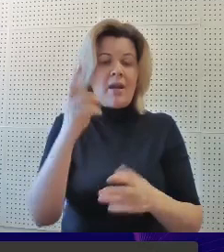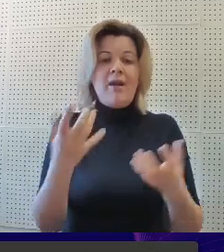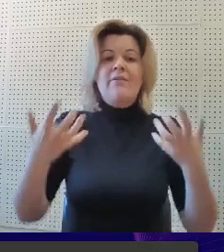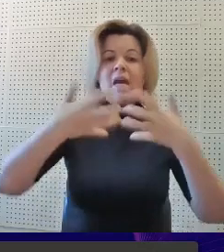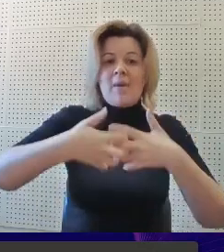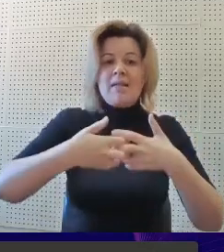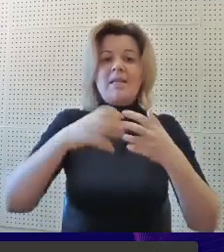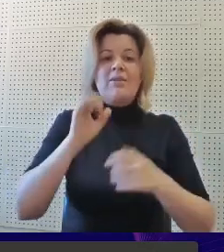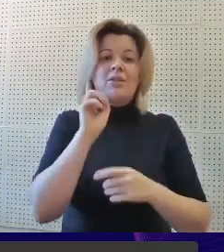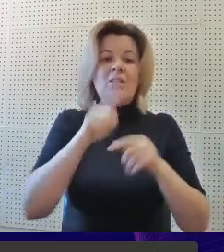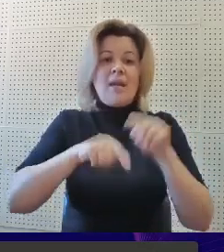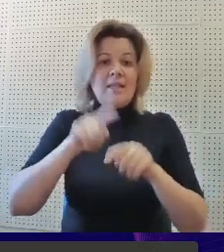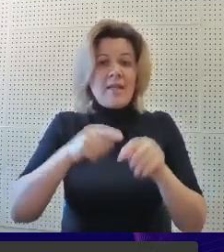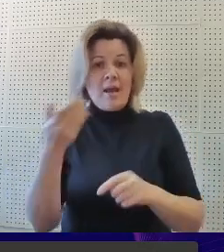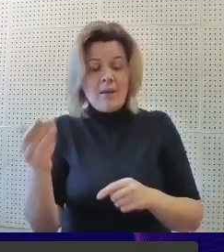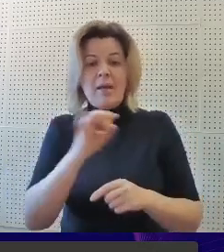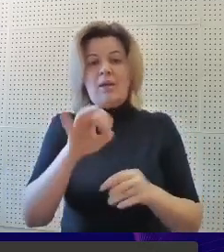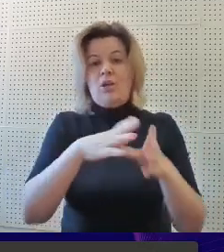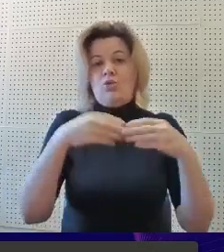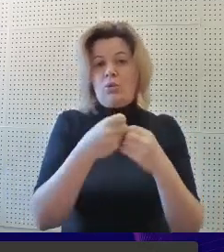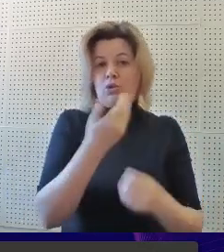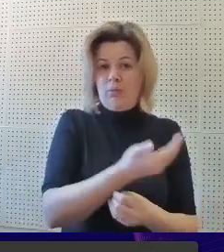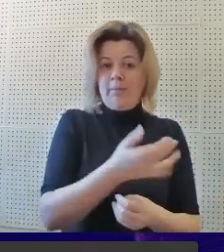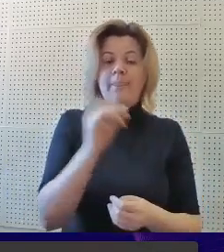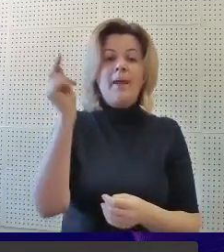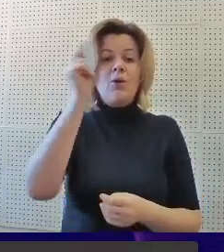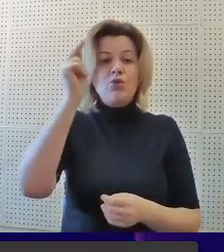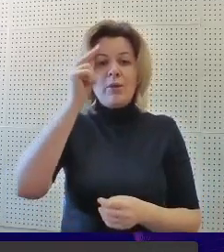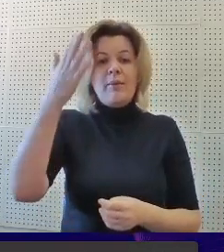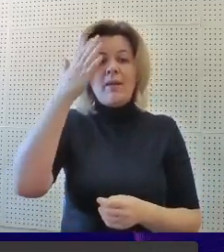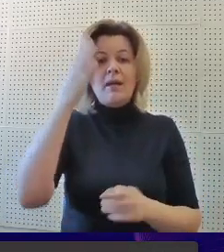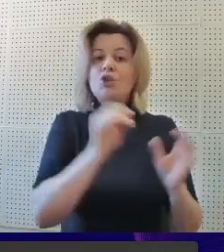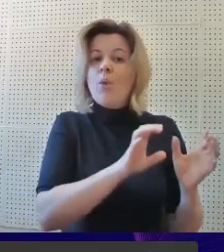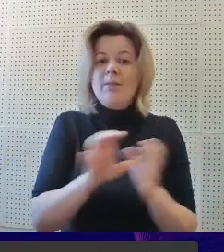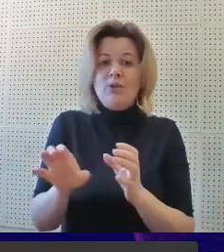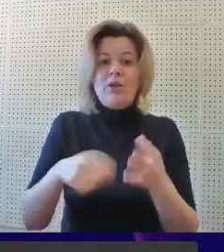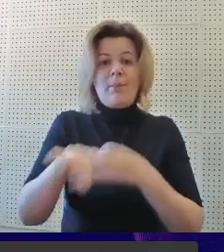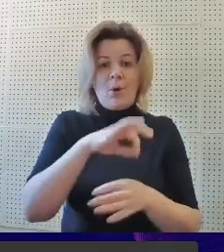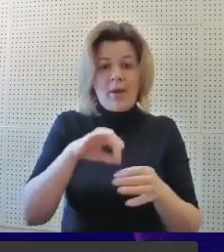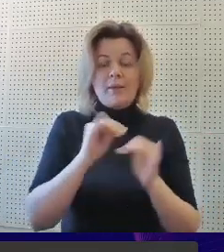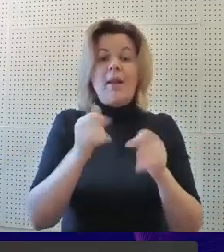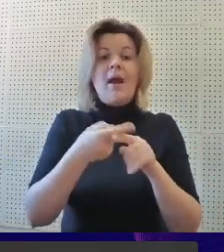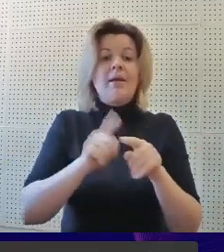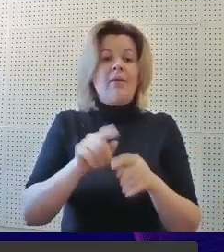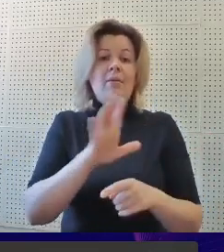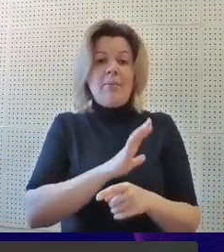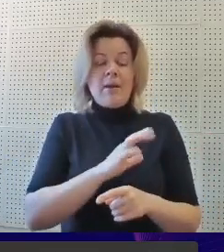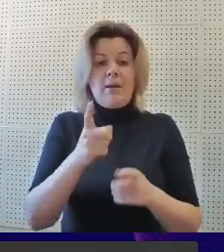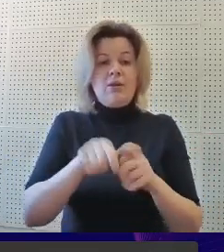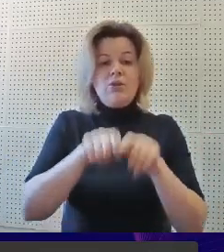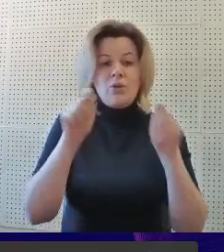взаимодействия с родителями и социумом. Для учебно-методического обеспечения проекта были